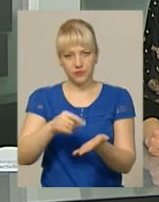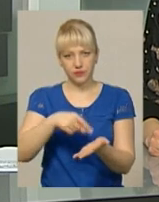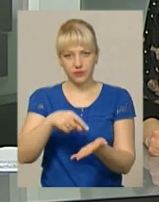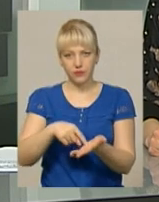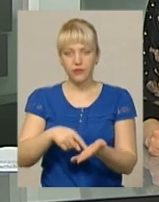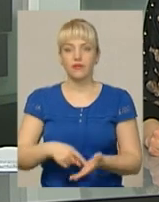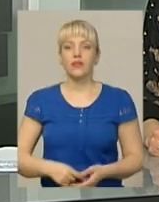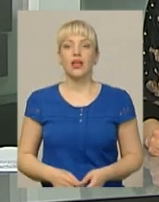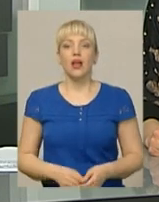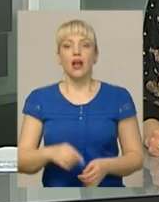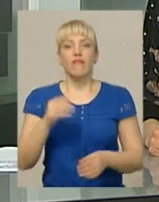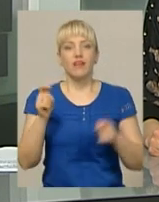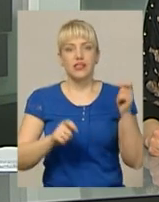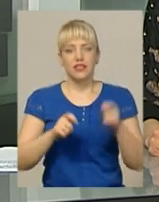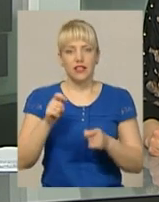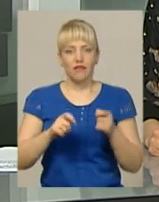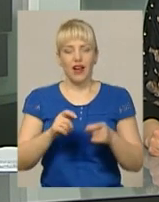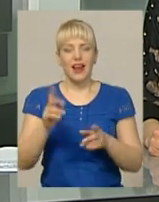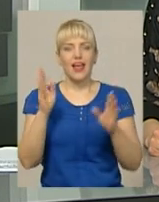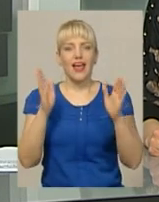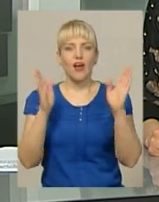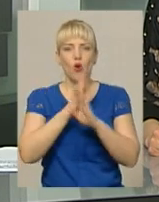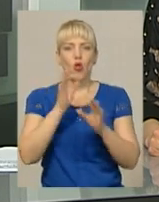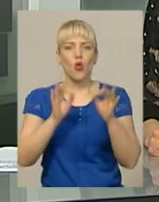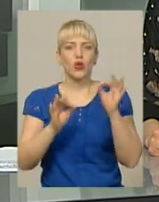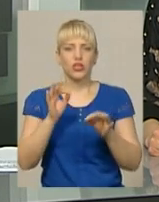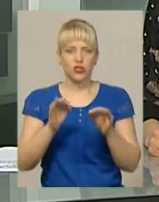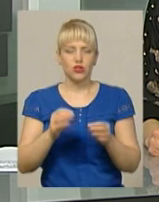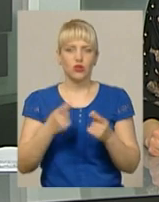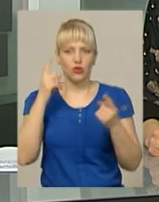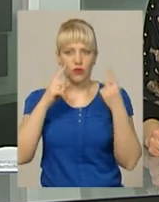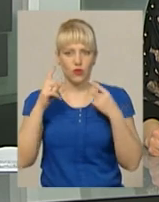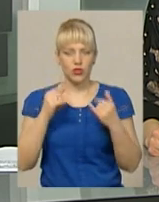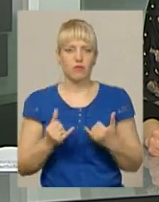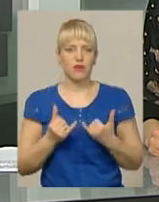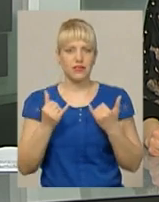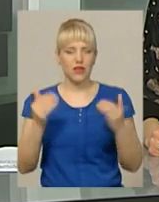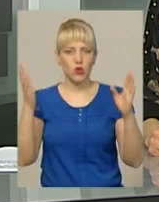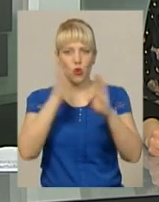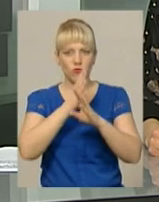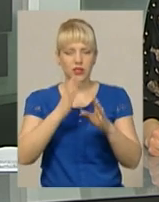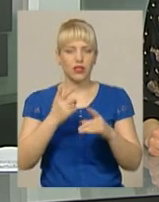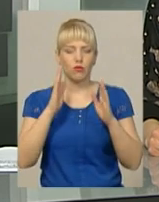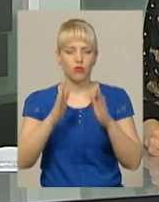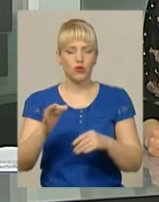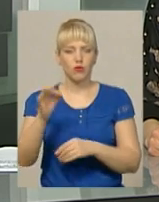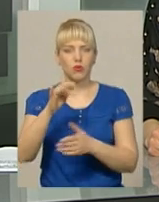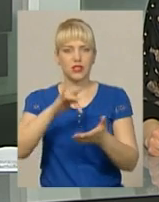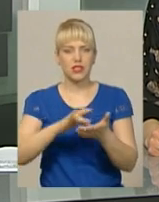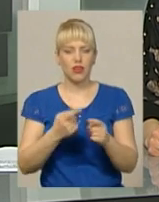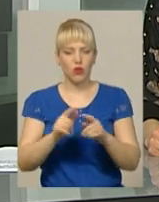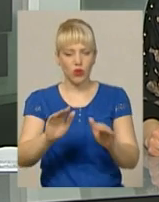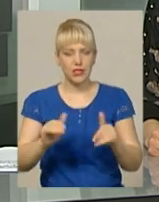Фестиваль екологічної творчості «Свіжий вітер», присвячений Дню довкілля, відбудеться в обласному центрі. Його ініціюють серед